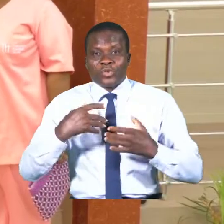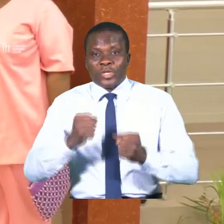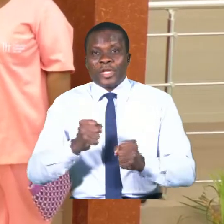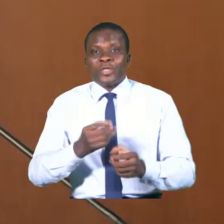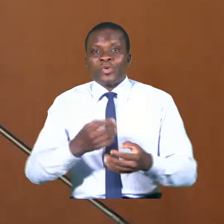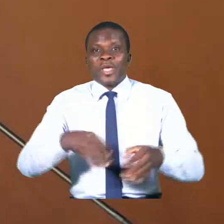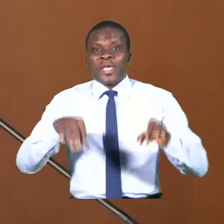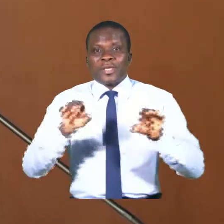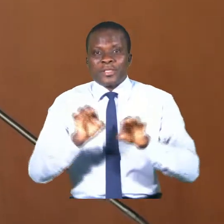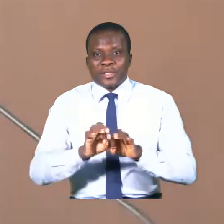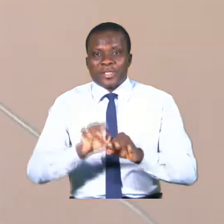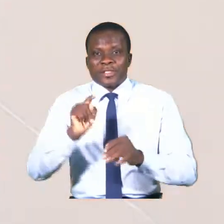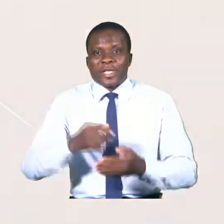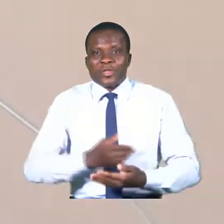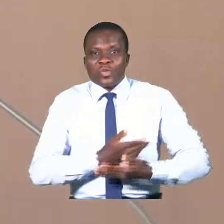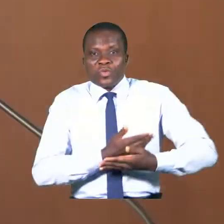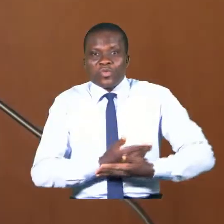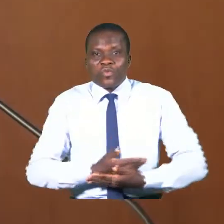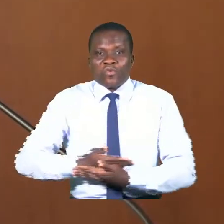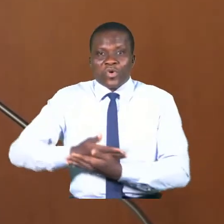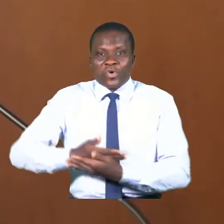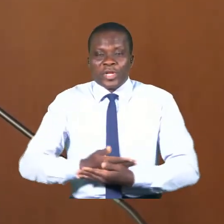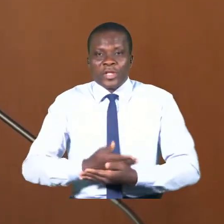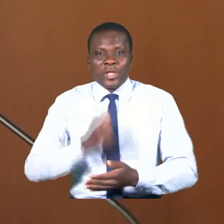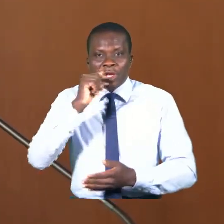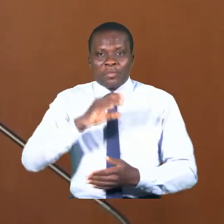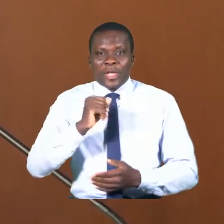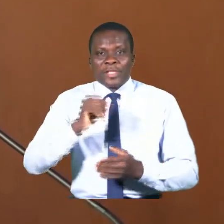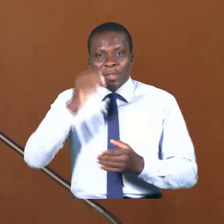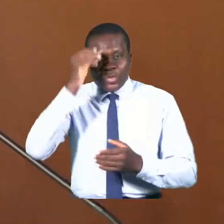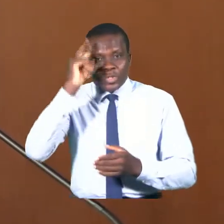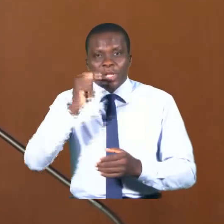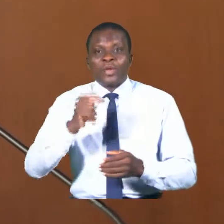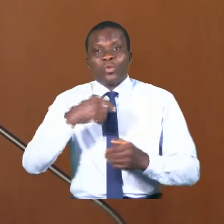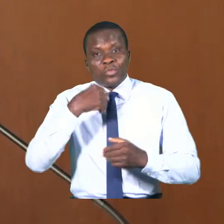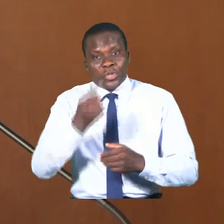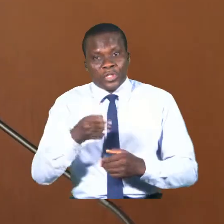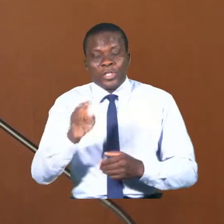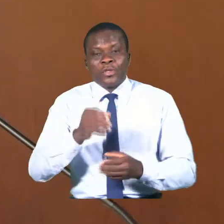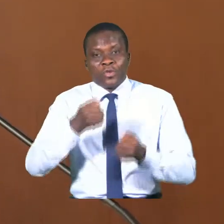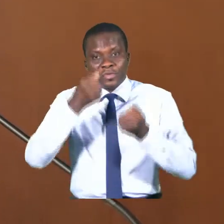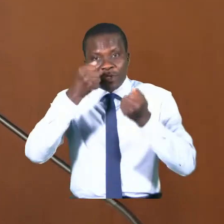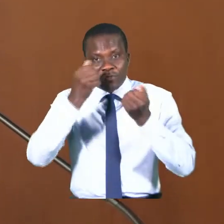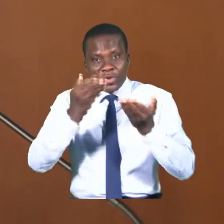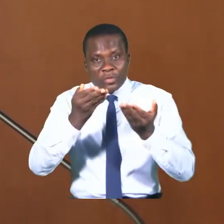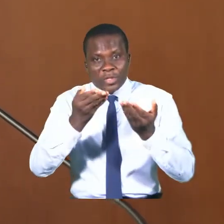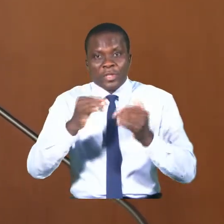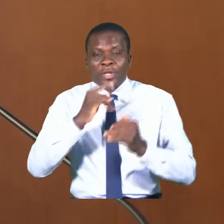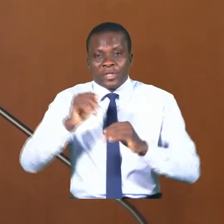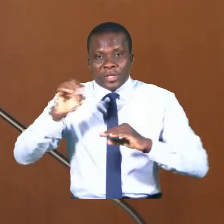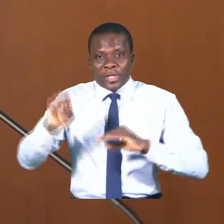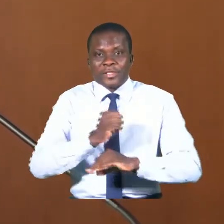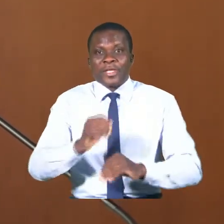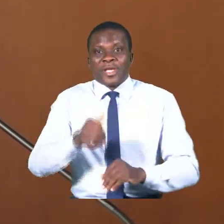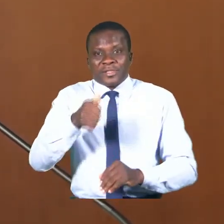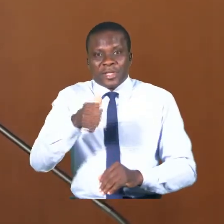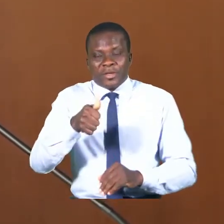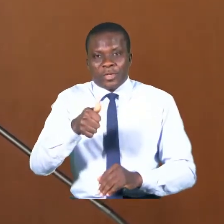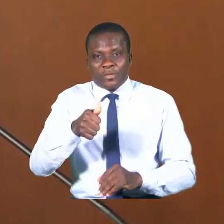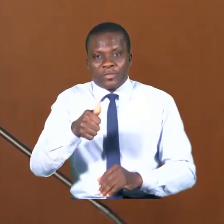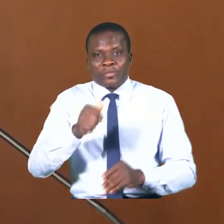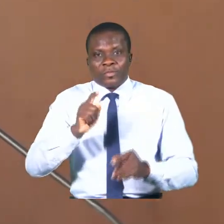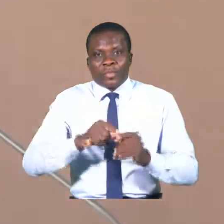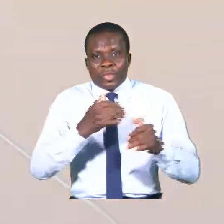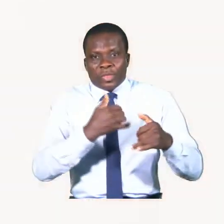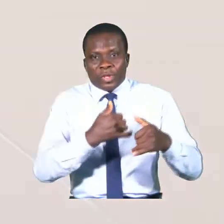du nouveau-né. Madame Claudine Talon me charge de vous informer qu'elle s'engage personnellement à